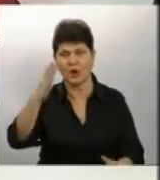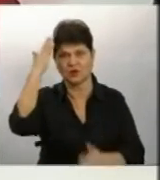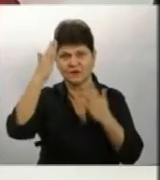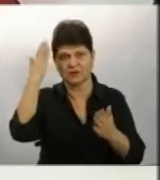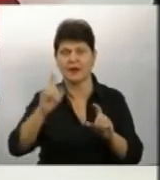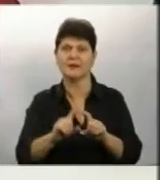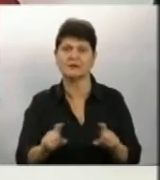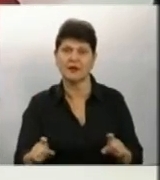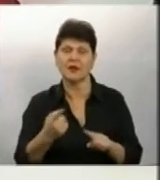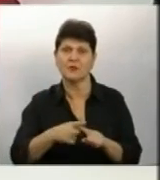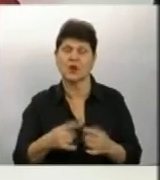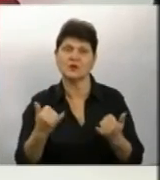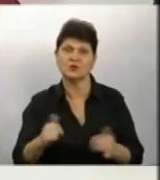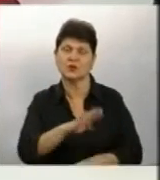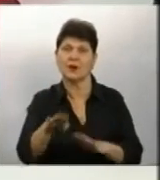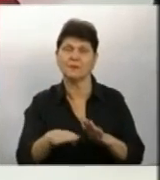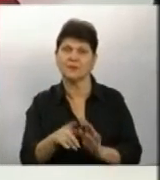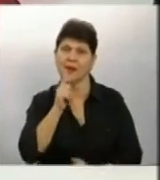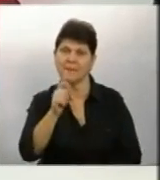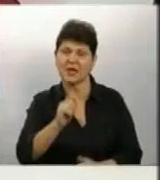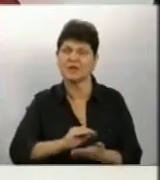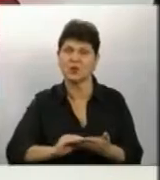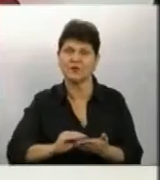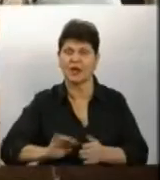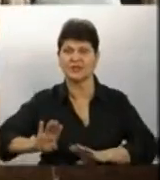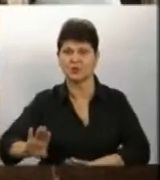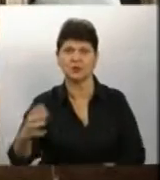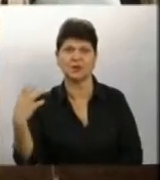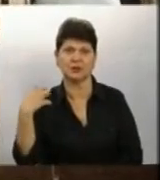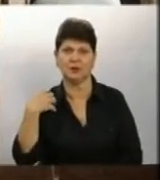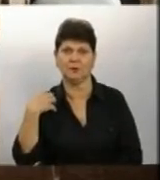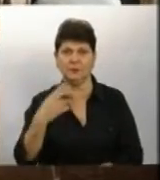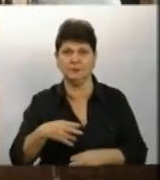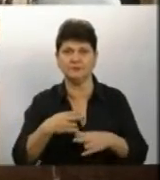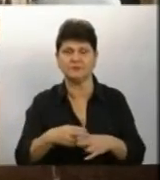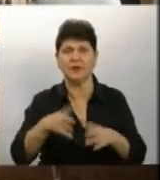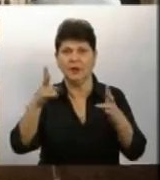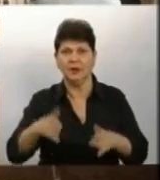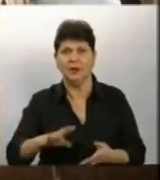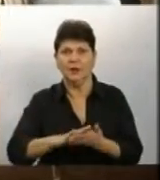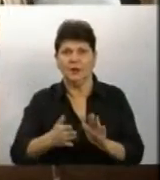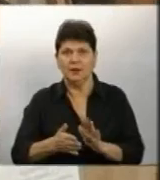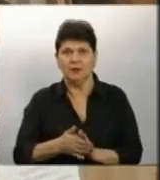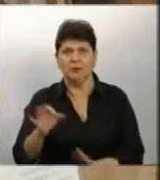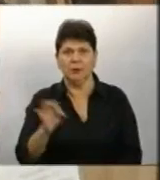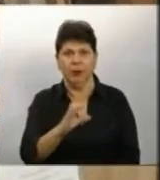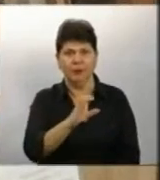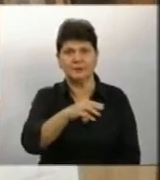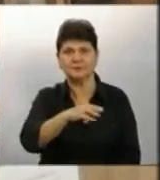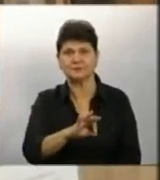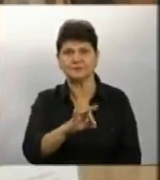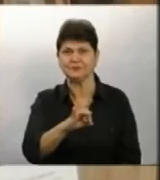заклади Про це сьогодні під час прес-конференції розповів заступник начальника із запобігання надзвичайних ситуацій Олег Сторожук